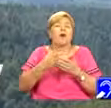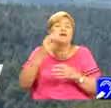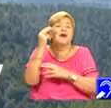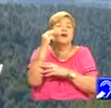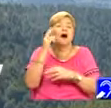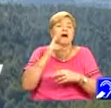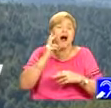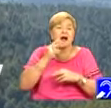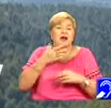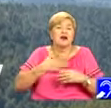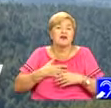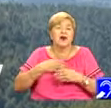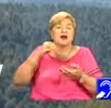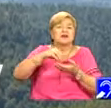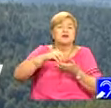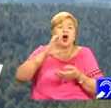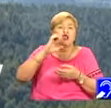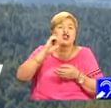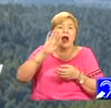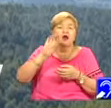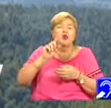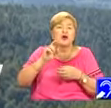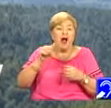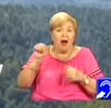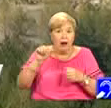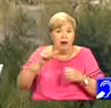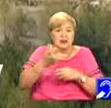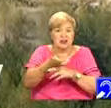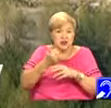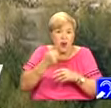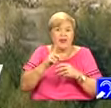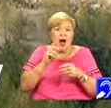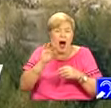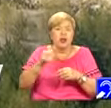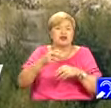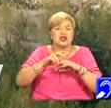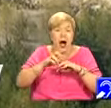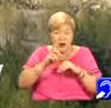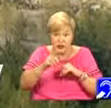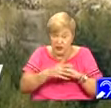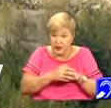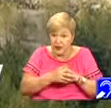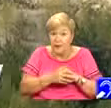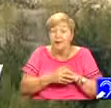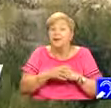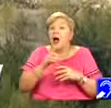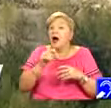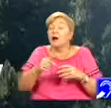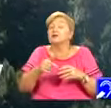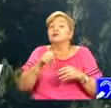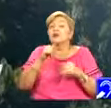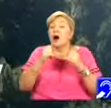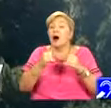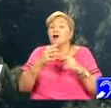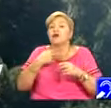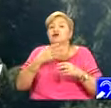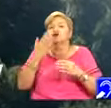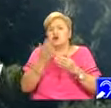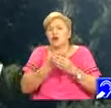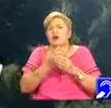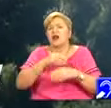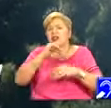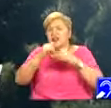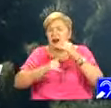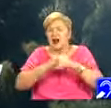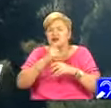Resources a fost oprit, iar el face acum obiectul unui litigiu la Tribunalul de Arbitraj Internațional. Dosarul de includere în